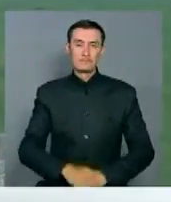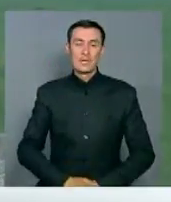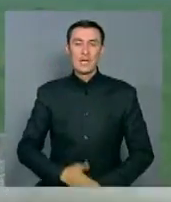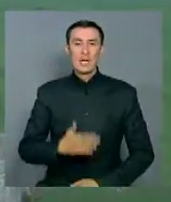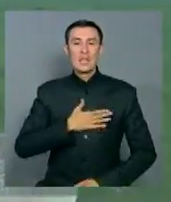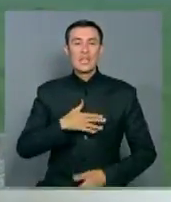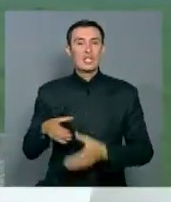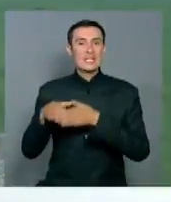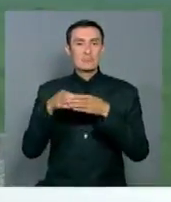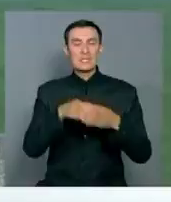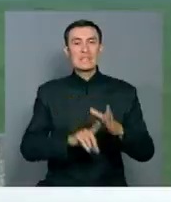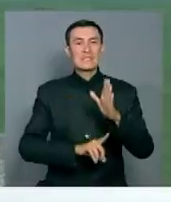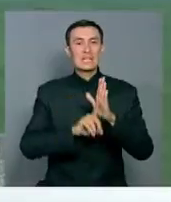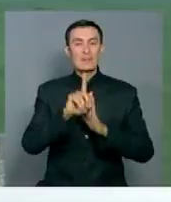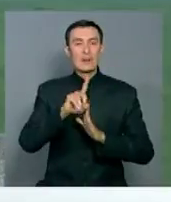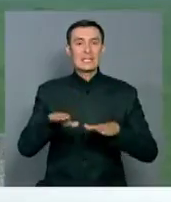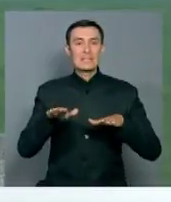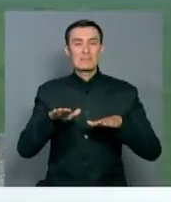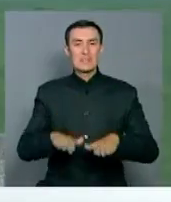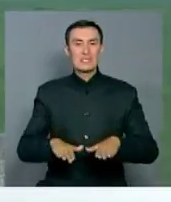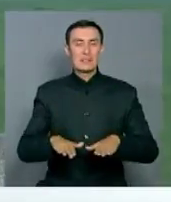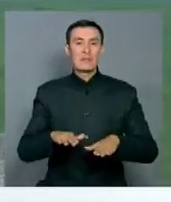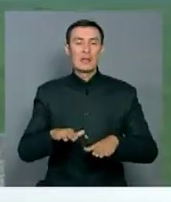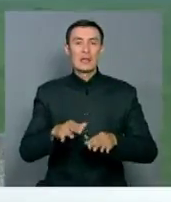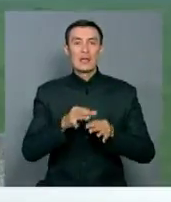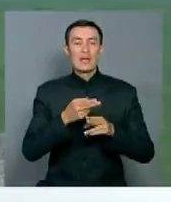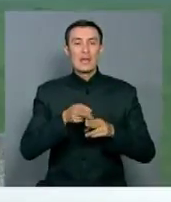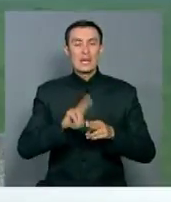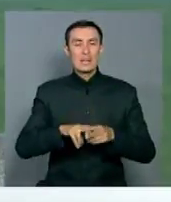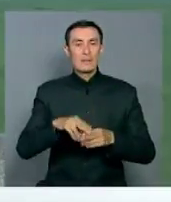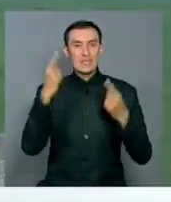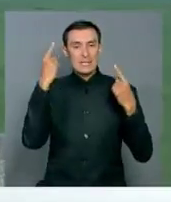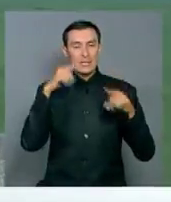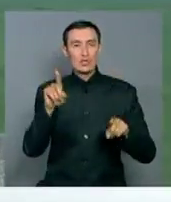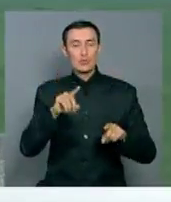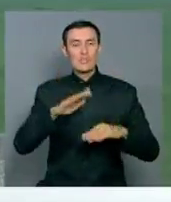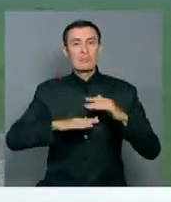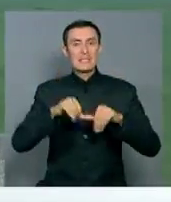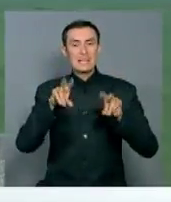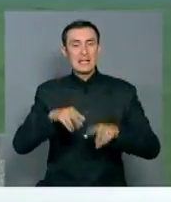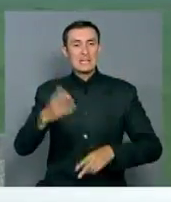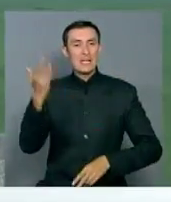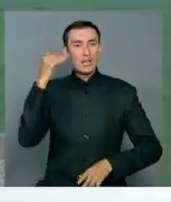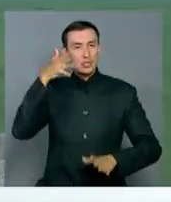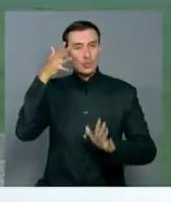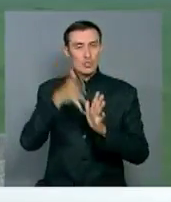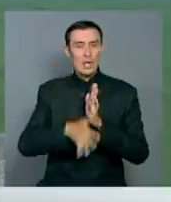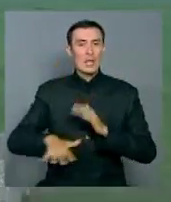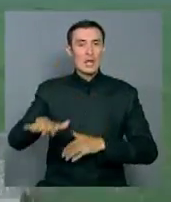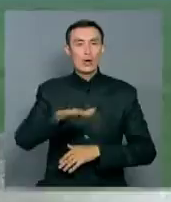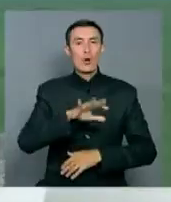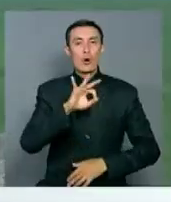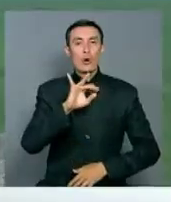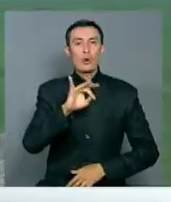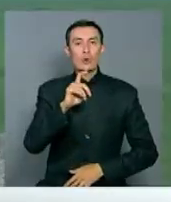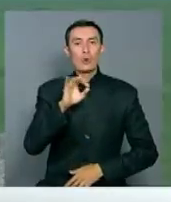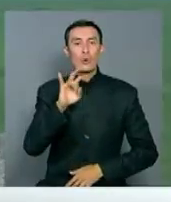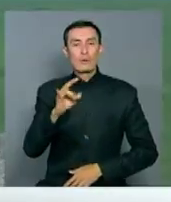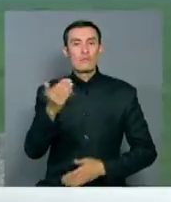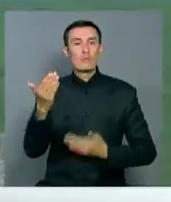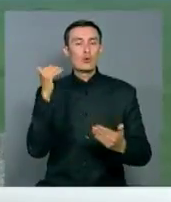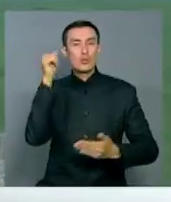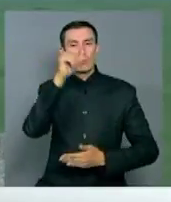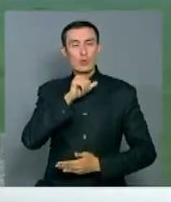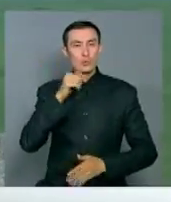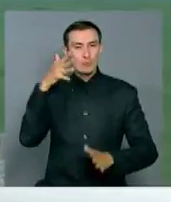Наша экспедиция стартовала с местности Хэнтеи. Смысл этого в том, что археологи ранее изучали район Архона. В прошлом году мы